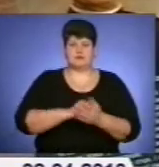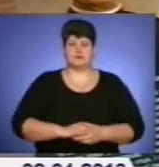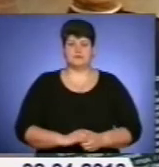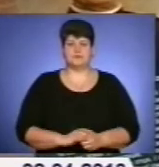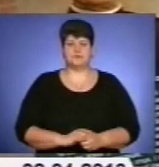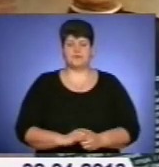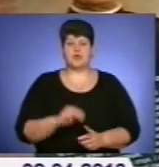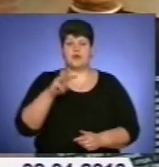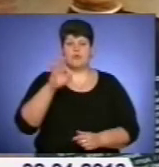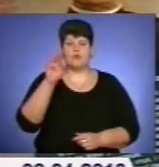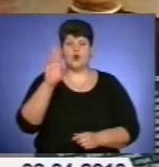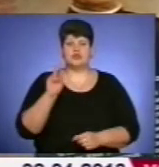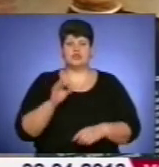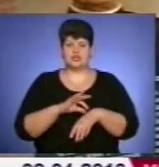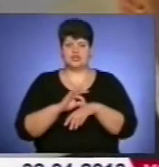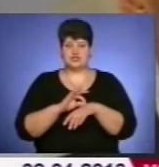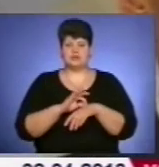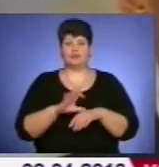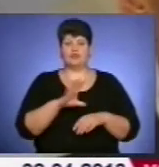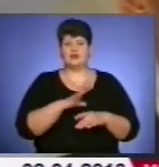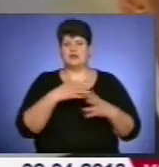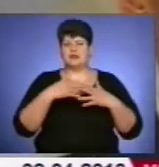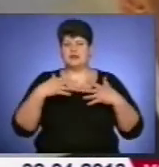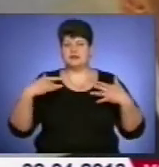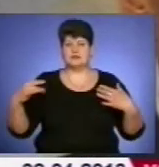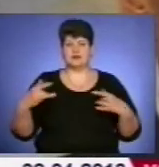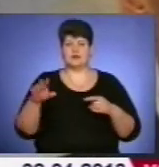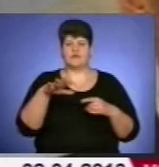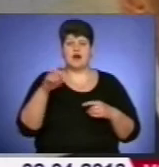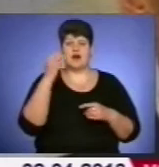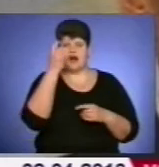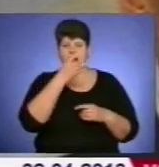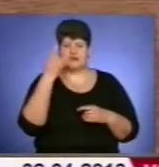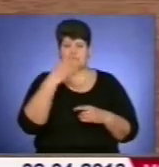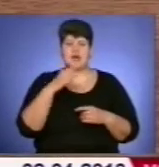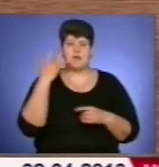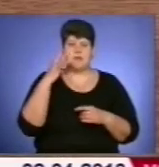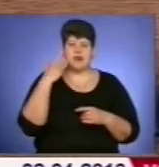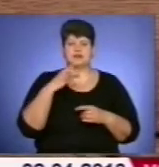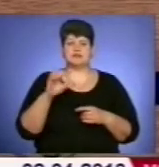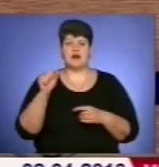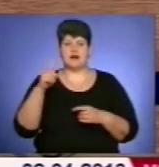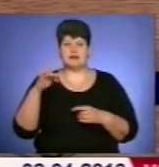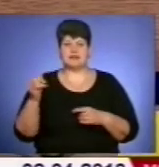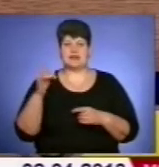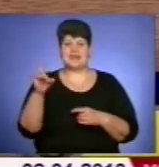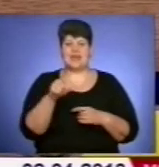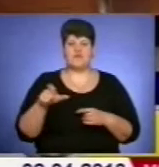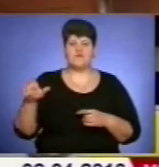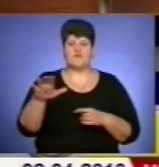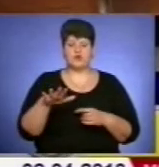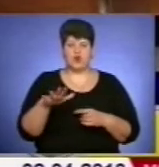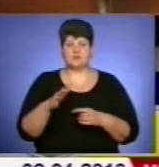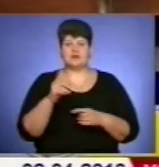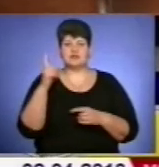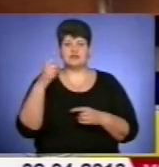Мощі Івана Боско побували на усіх континентах – в Африці, Америці, Азії, Європі. Віряни у понад 130 країнах